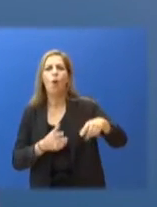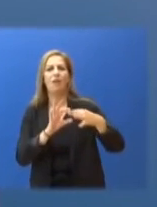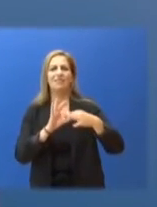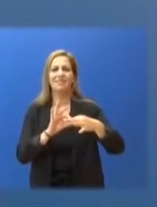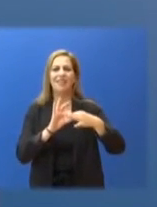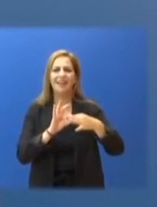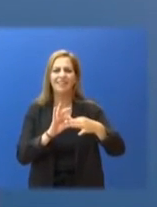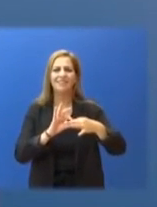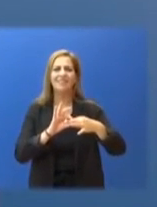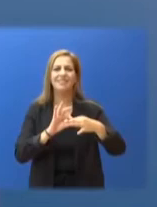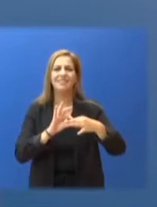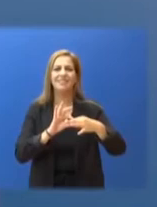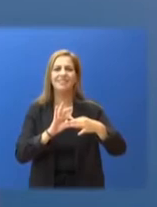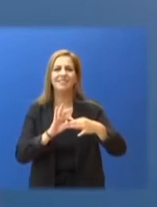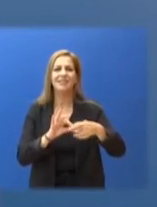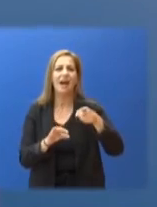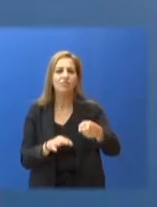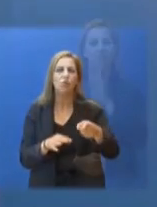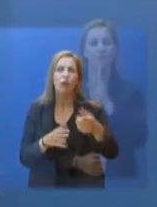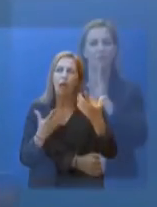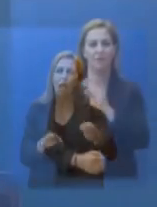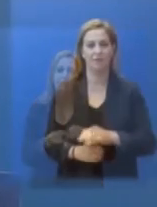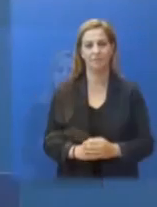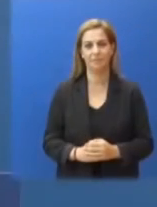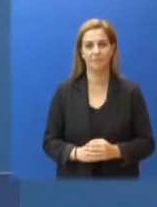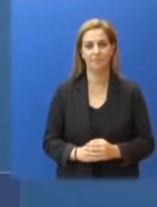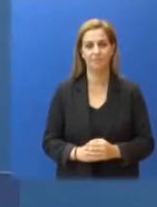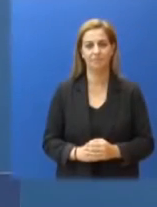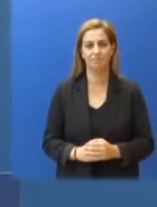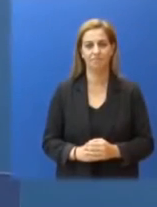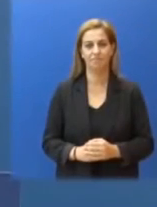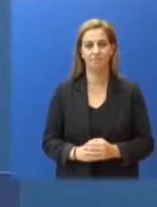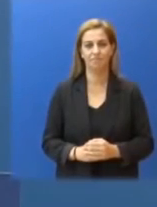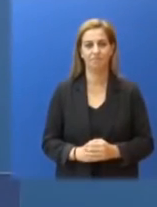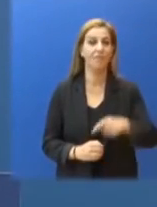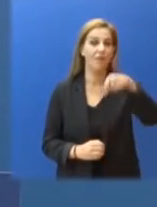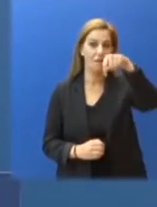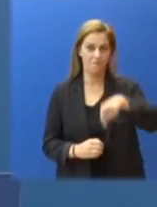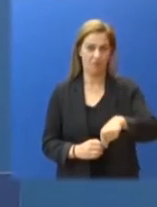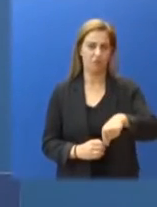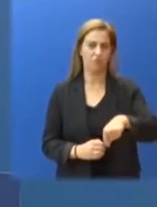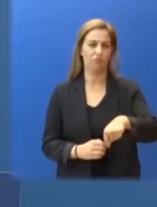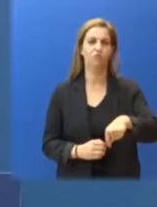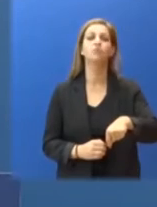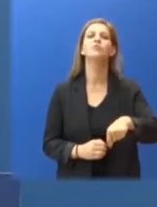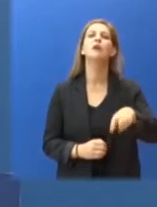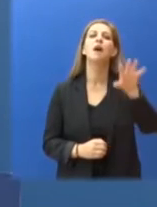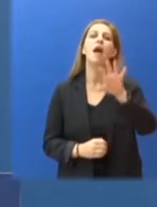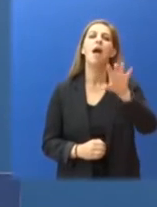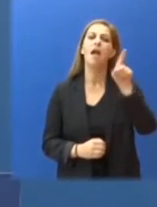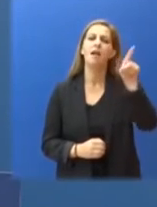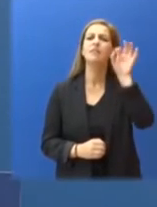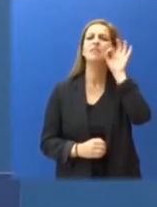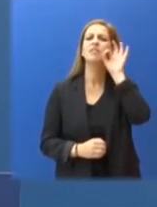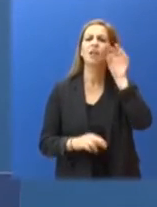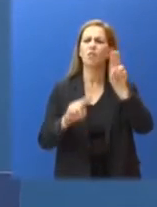συστηματοσυγείας και στήριξης της πραγματικής οικονομίας. Η φετινή Διεθνή Έκθεση Θεσσαλονίκης αποτελεί τη συμβολική και